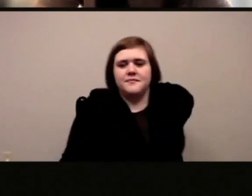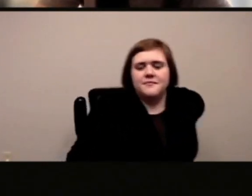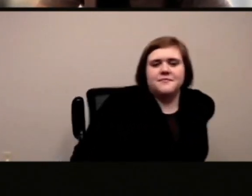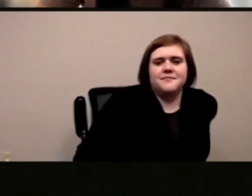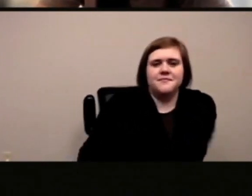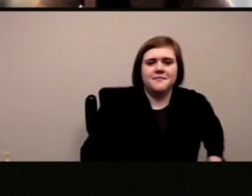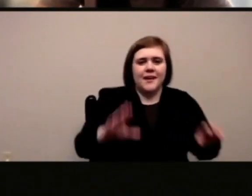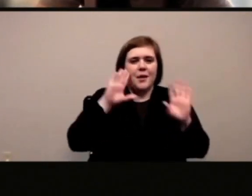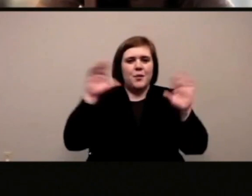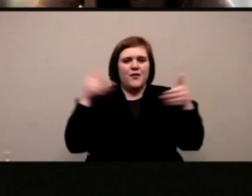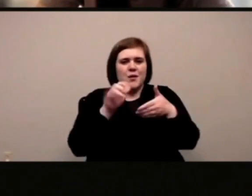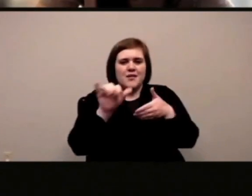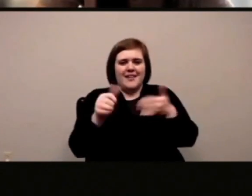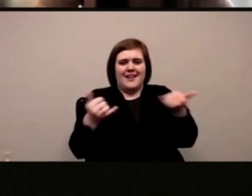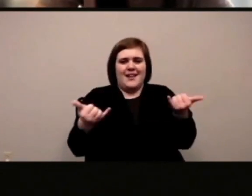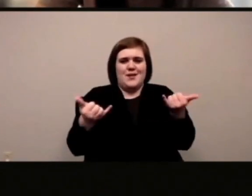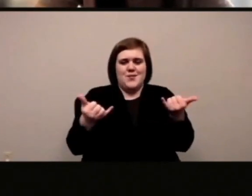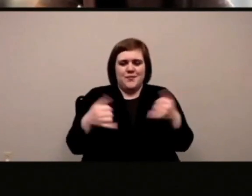esempio